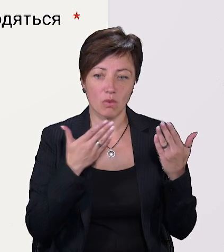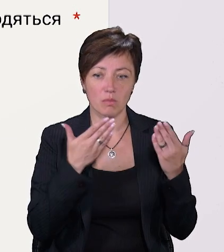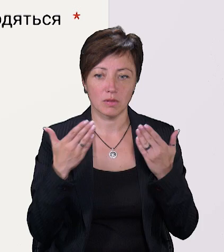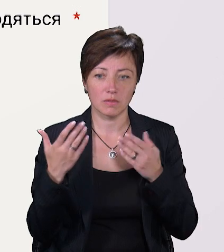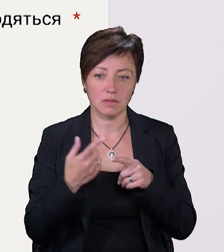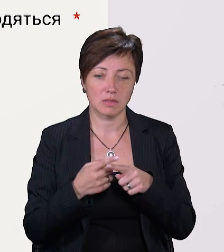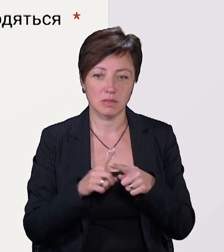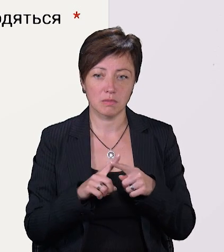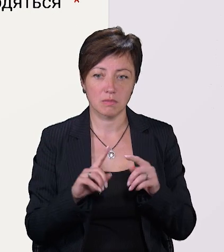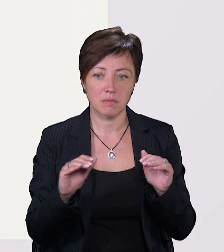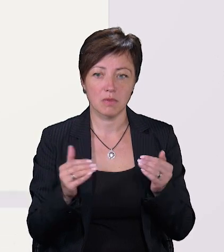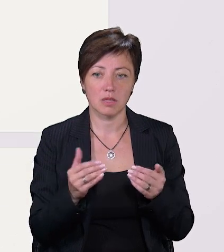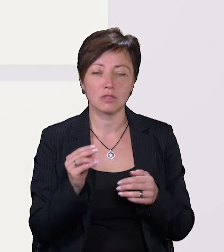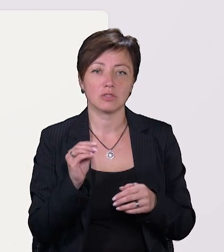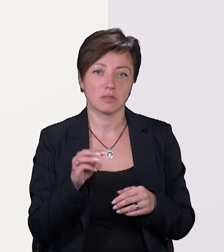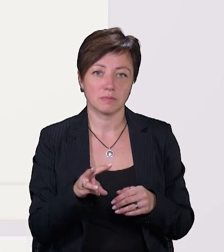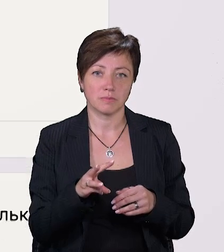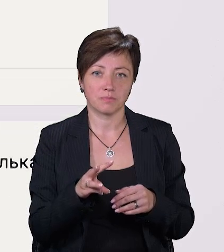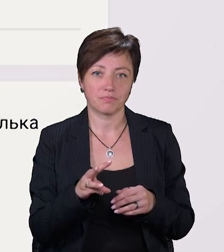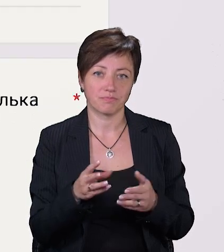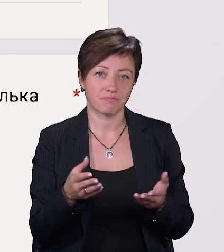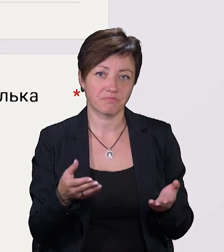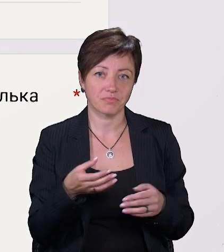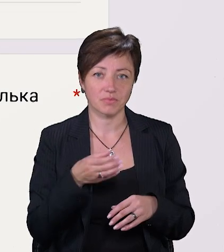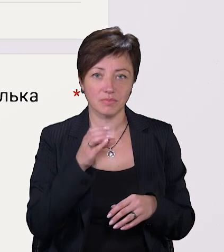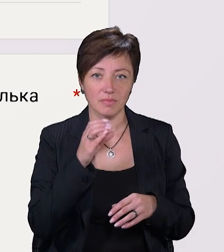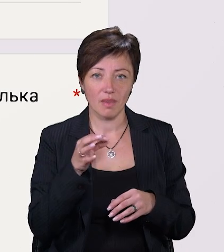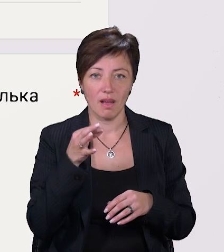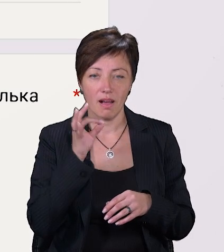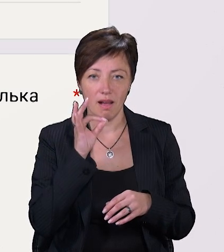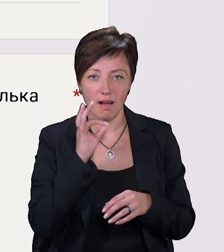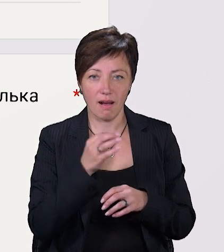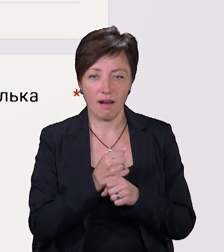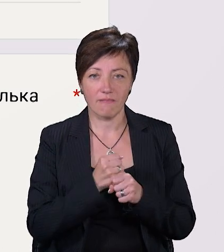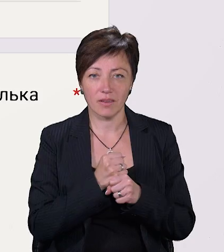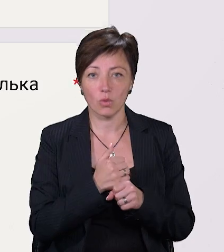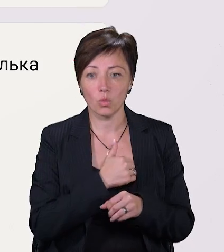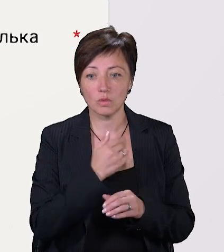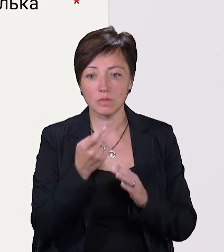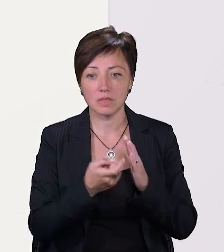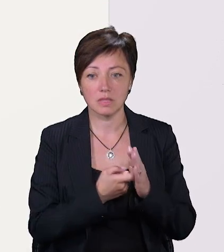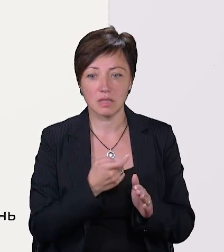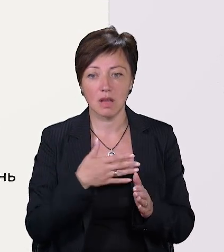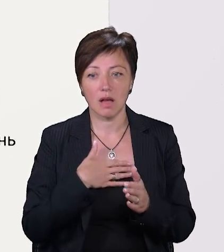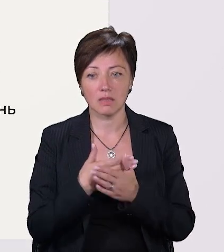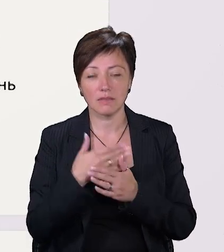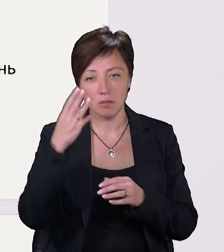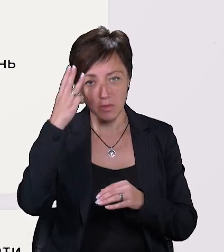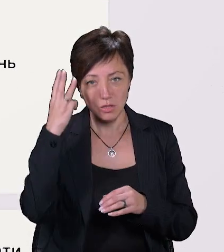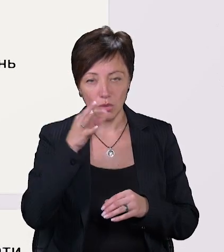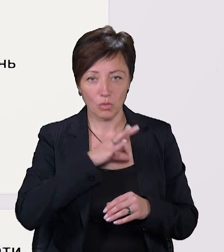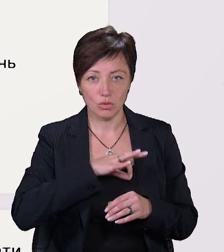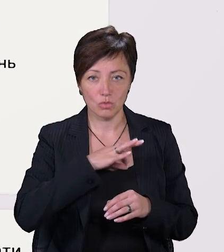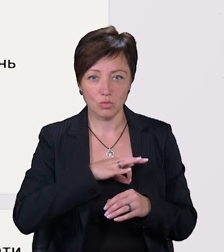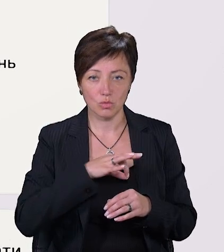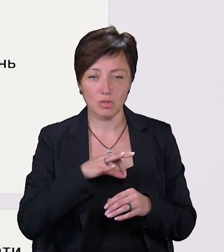менше, ніж випити чашку кави. «Ми хочемо дізнатися, наскільки активно хмельничани користуються